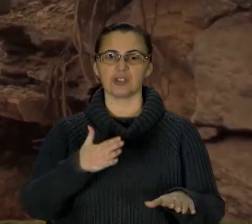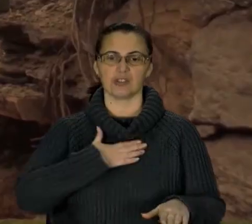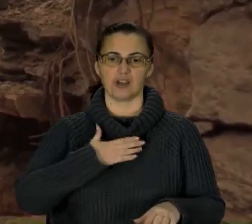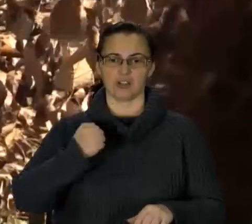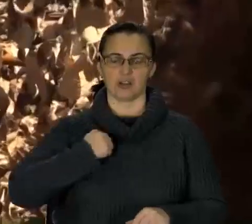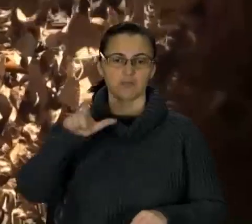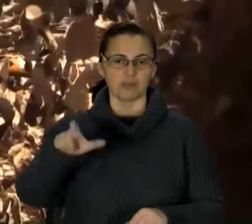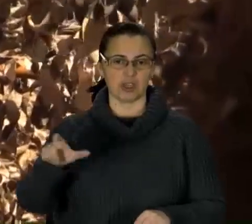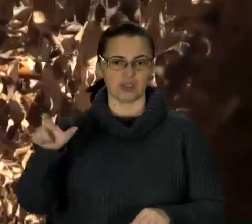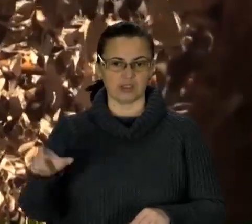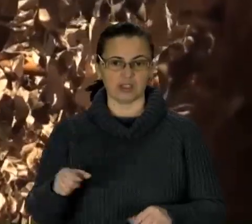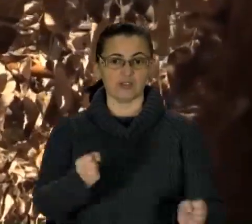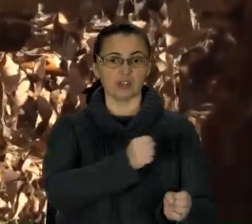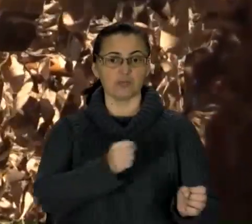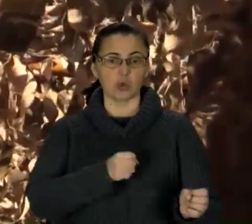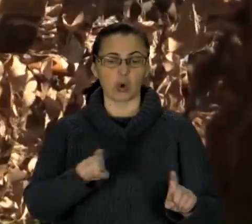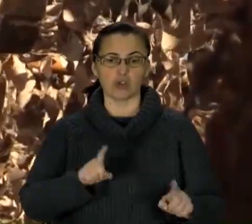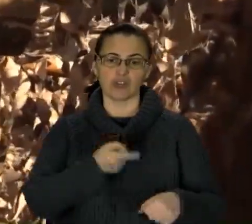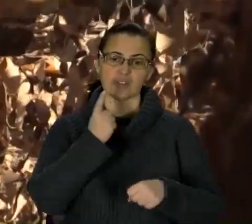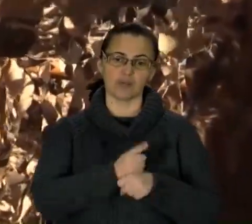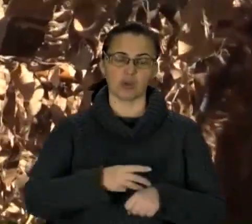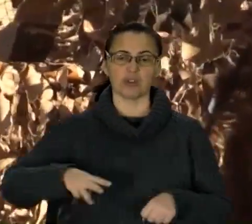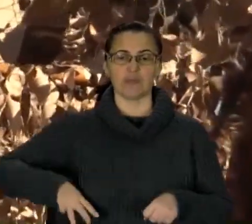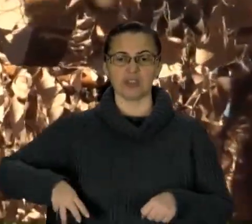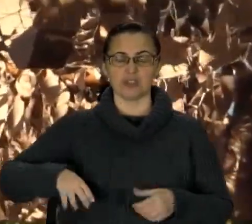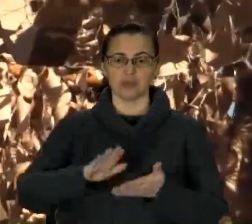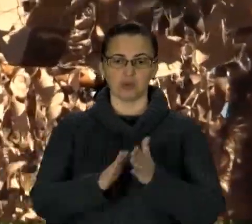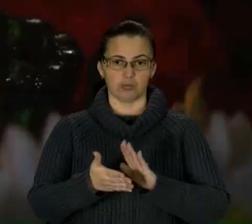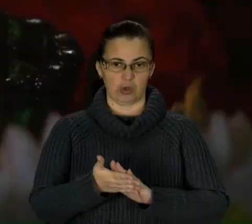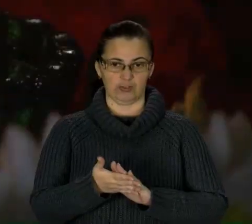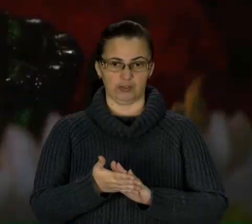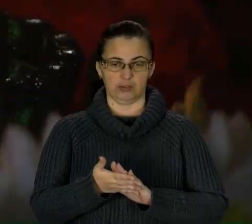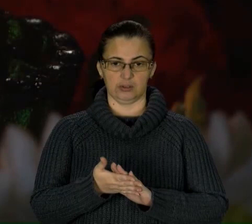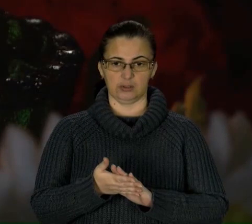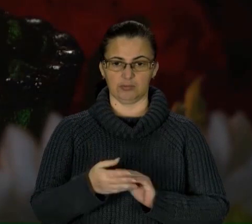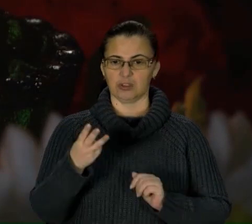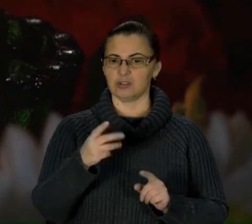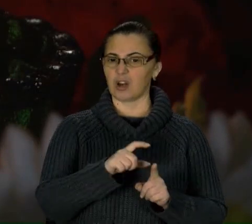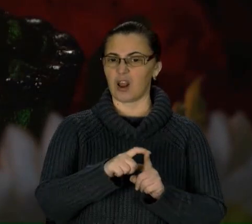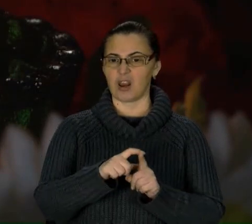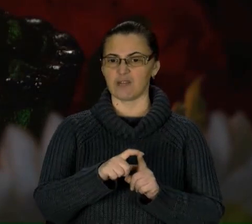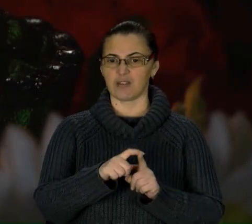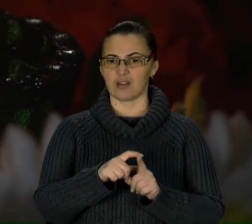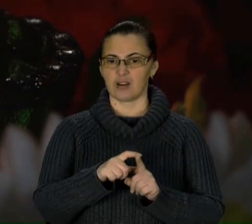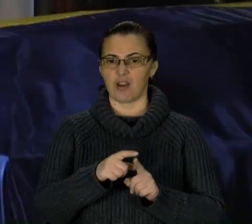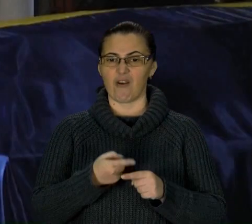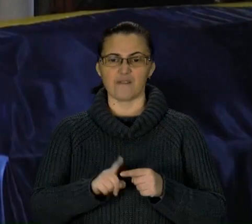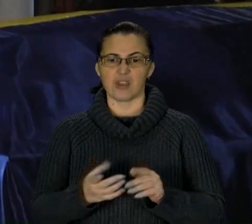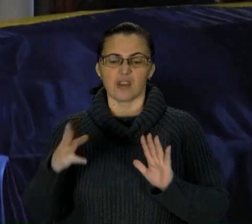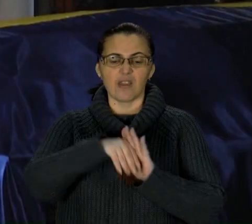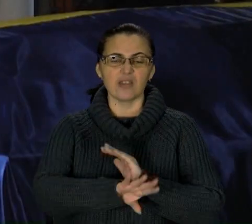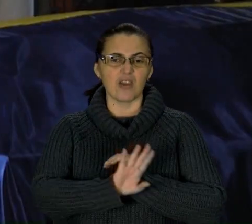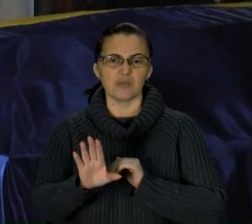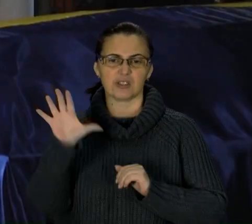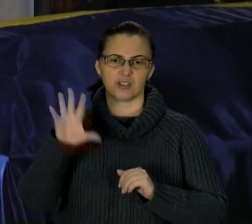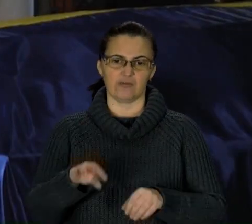бійців із зброї, що заборонена мінськими домовленостями. Три літери, які не вмістити увесь